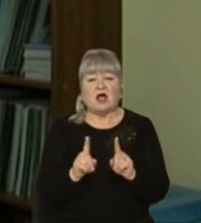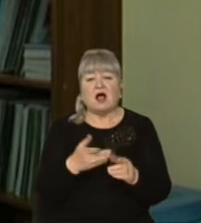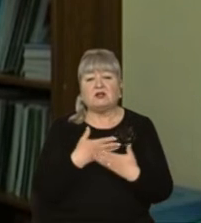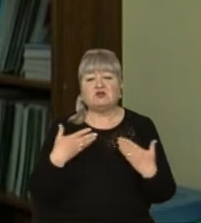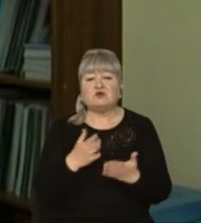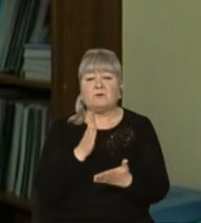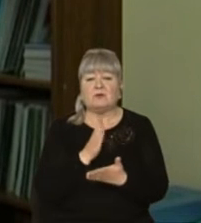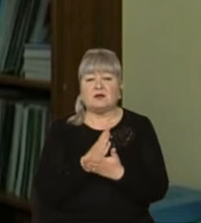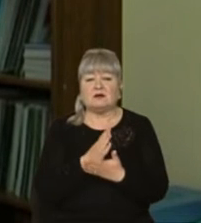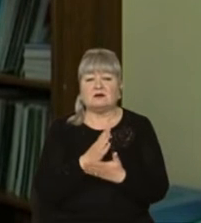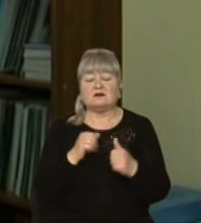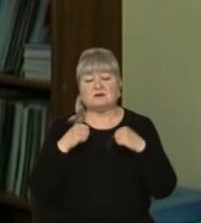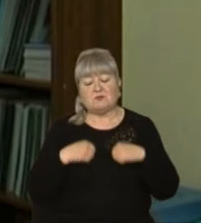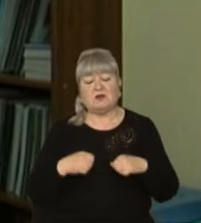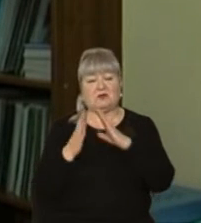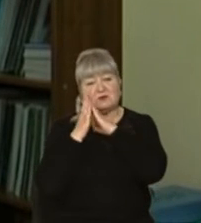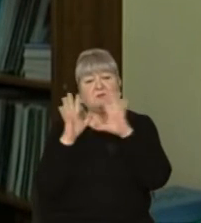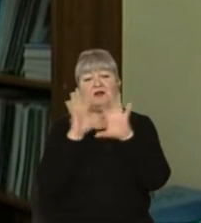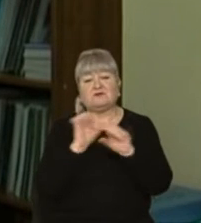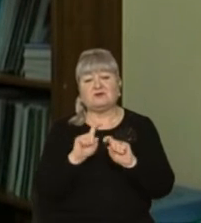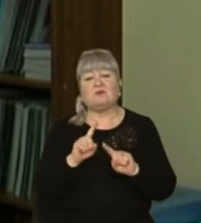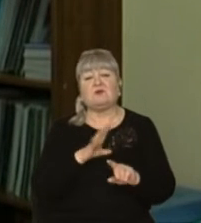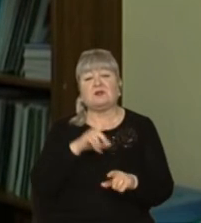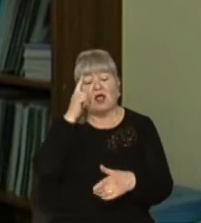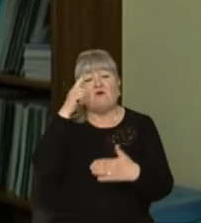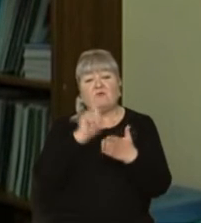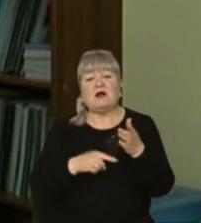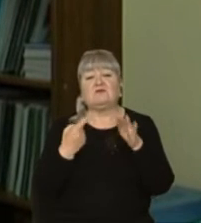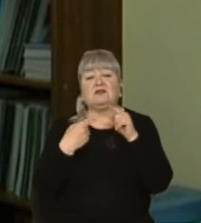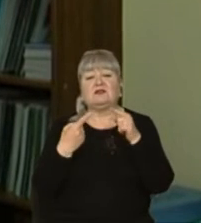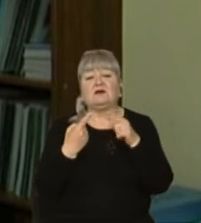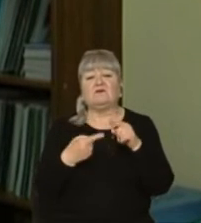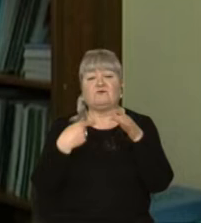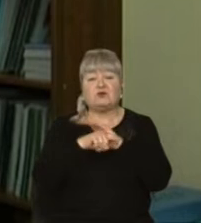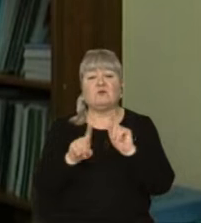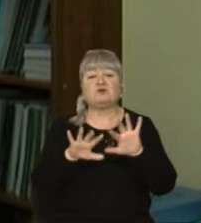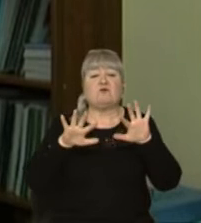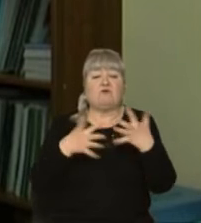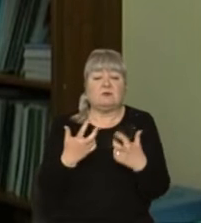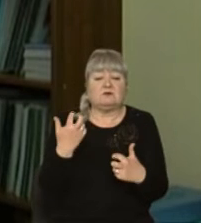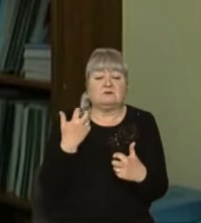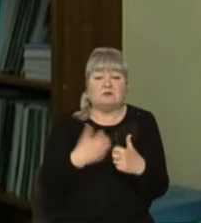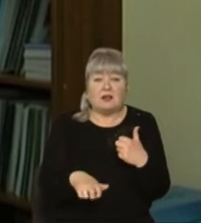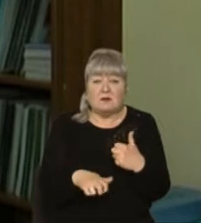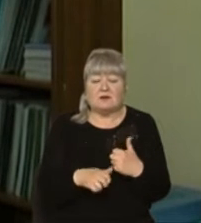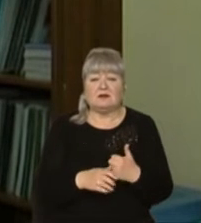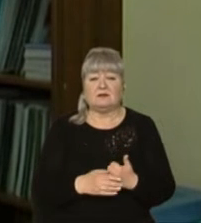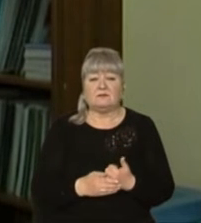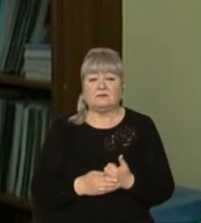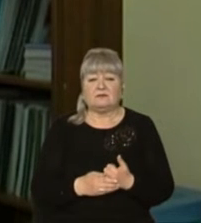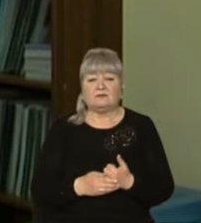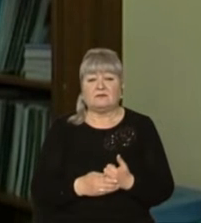спали спокійно вночі, так би мовити, щоб ми були впевнені в тому, що в випадку якоїсь поламки ми